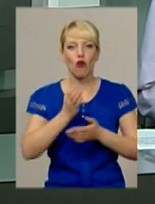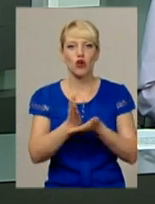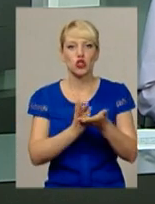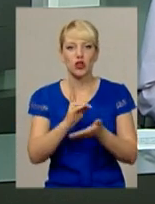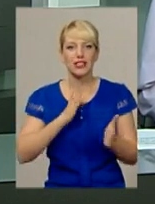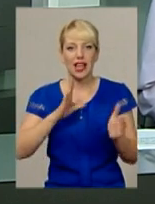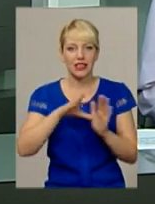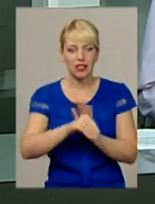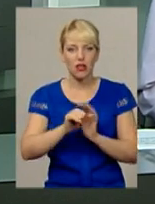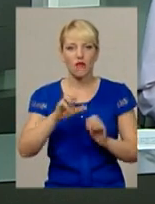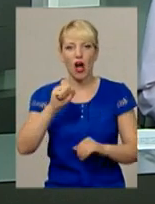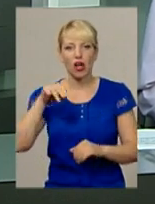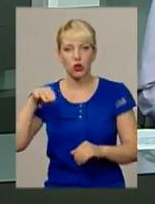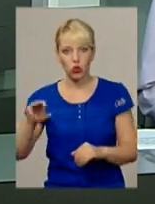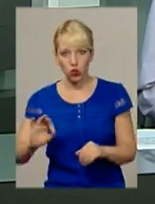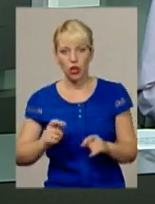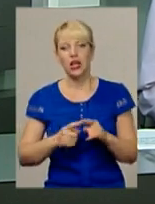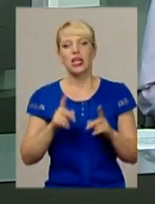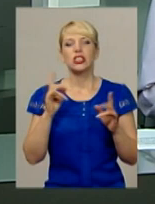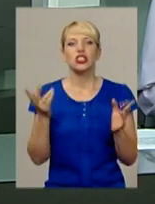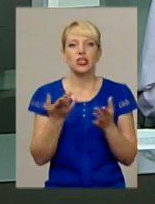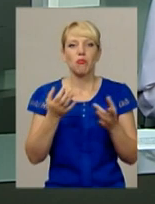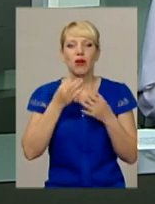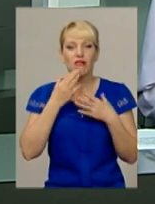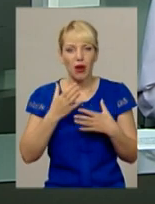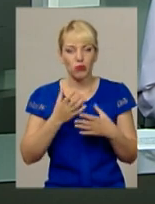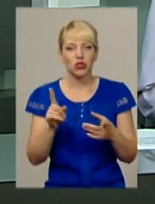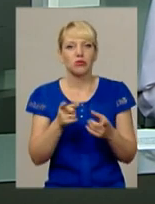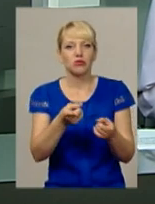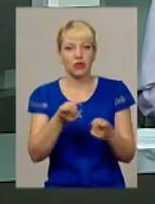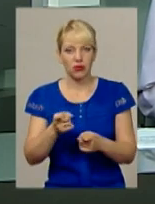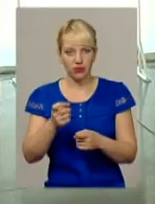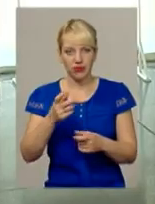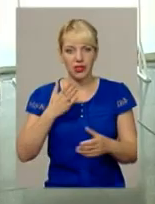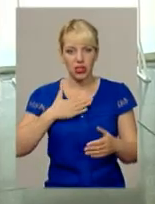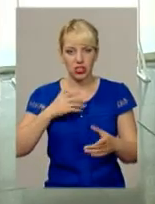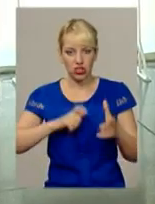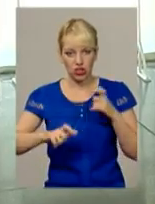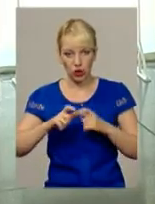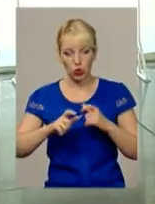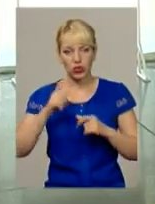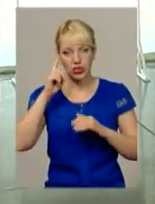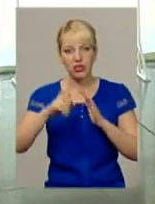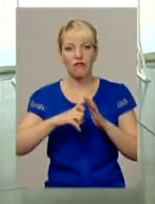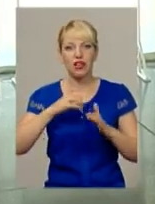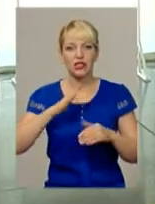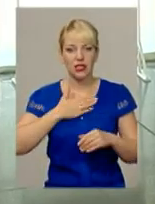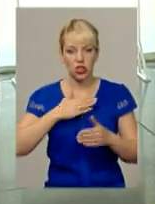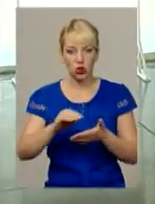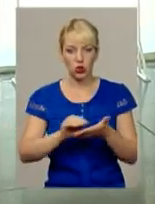краю намагаються привабити вчорашніх школярів, дізнавалась Дарина Денисенко. На сьогодні мають право